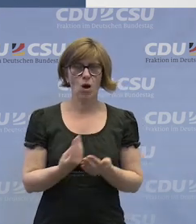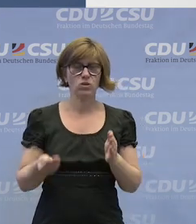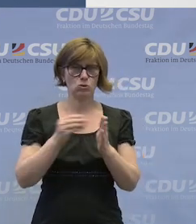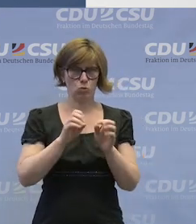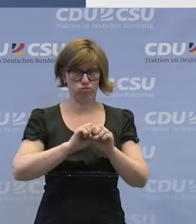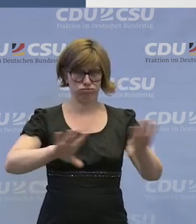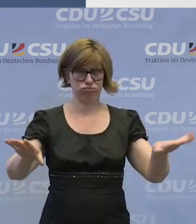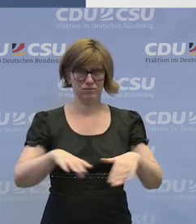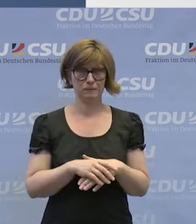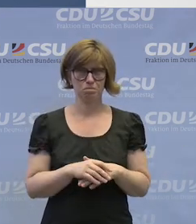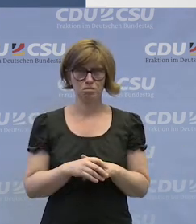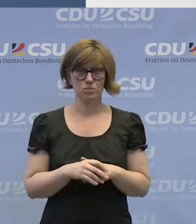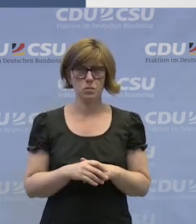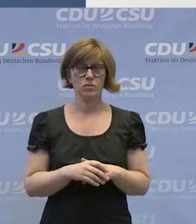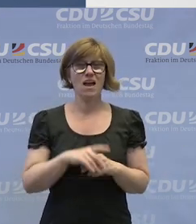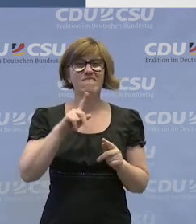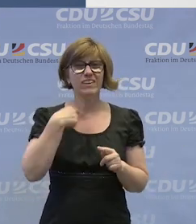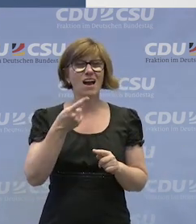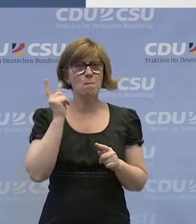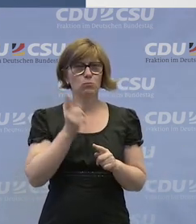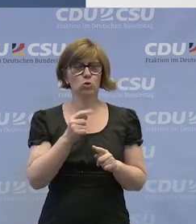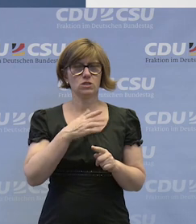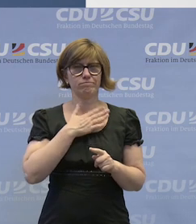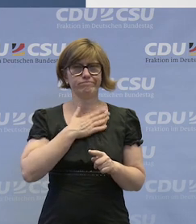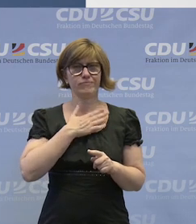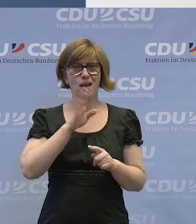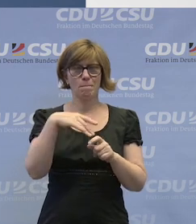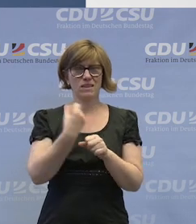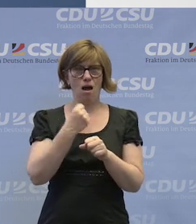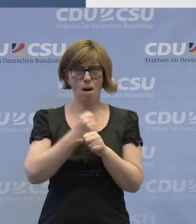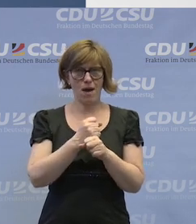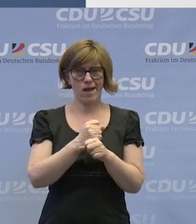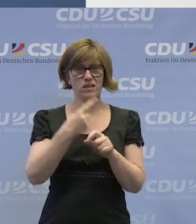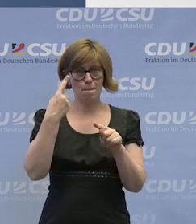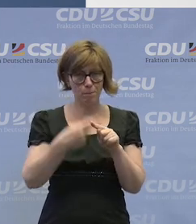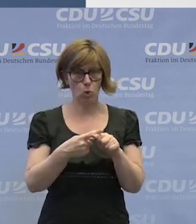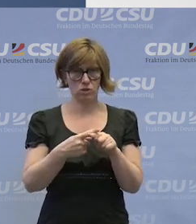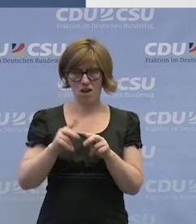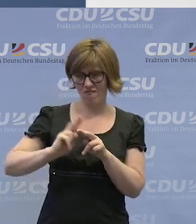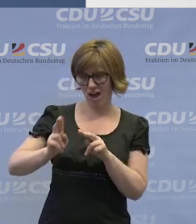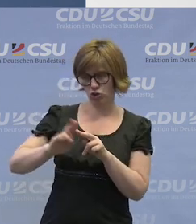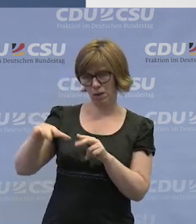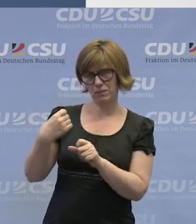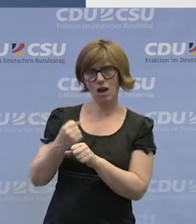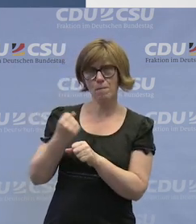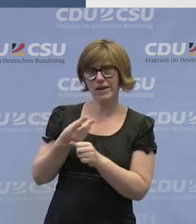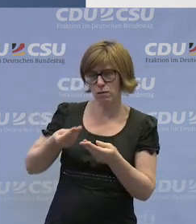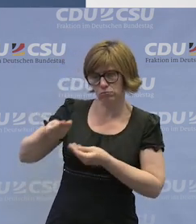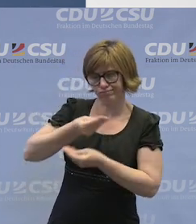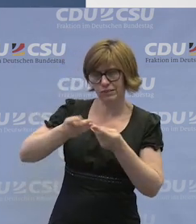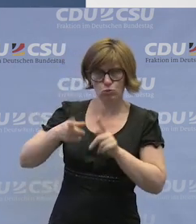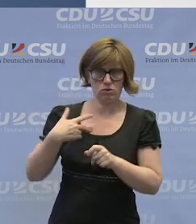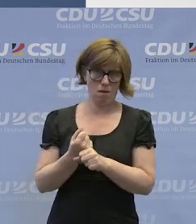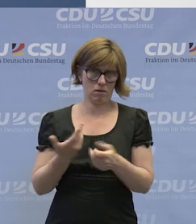hinaus. Und wir mussten mit unseren Mitarbeitenden und mit unseren Werkstattbeschäftigten darüber sprechen.